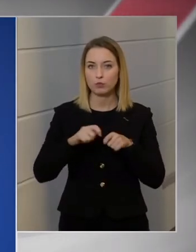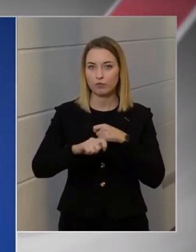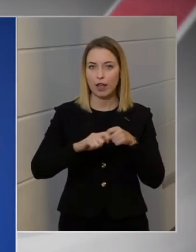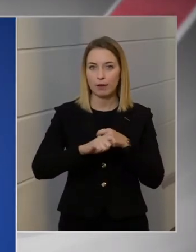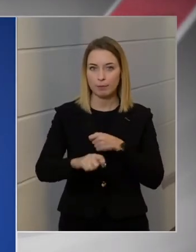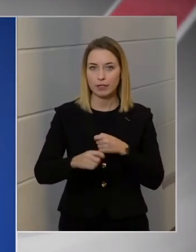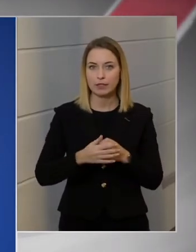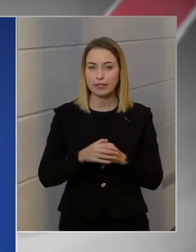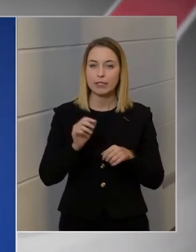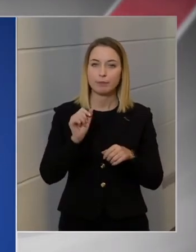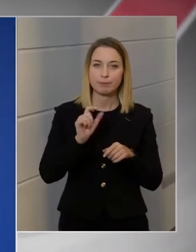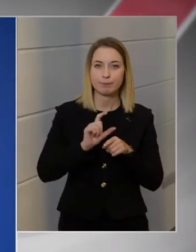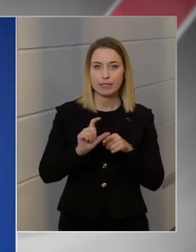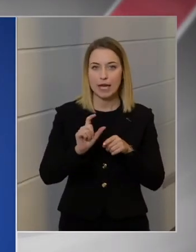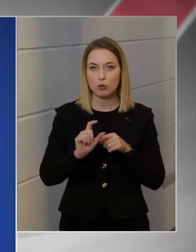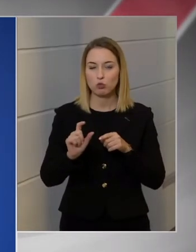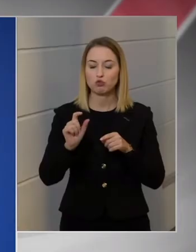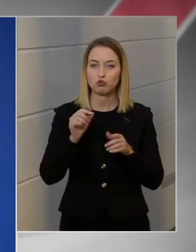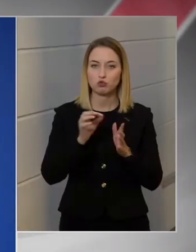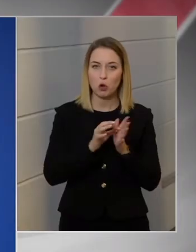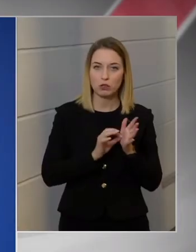nagyjából pontos a kép.